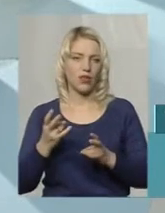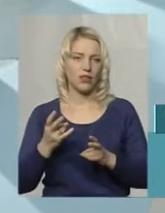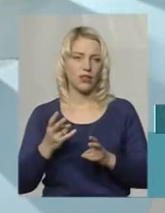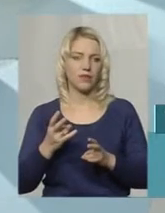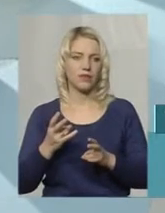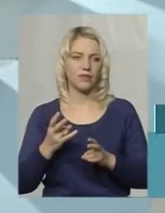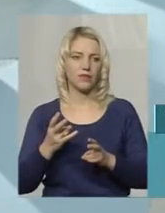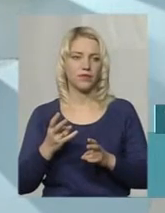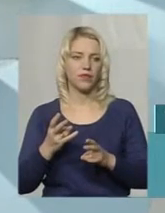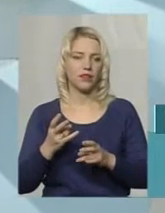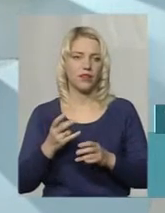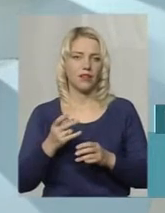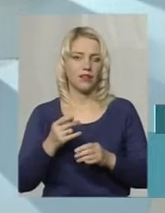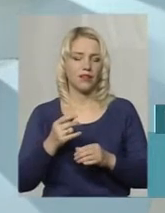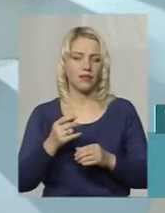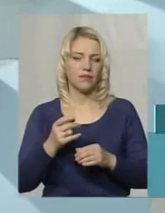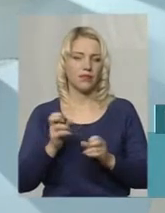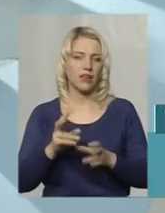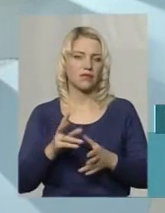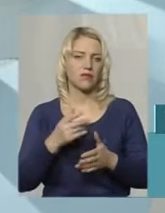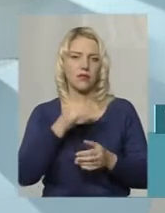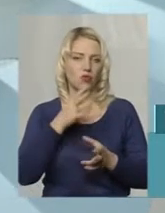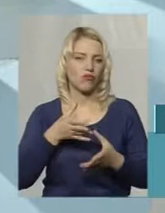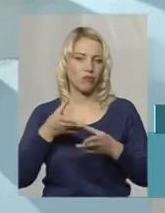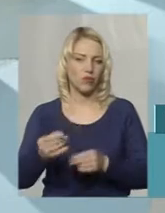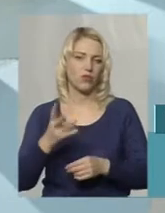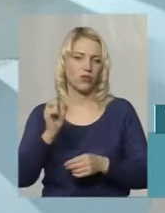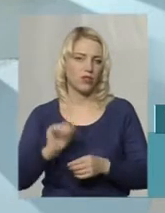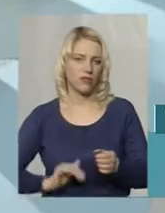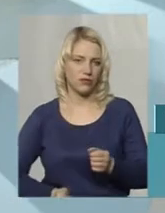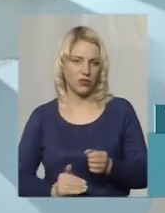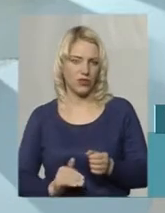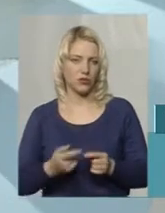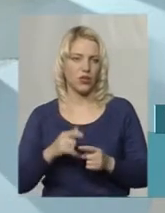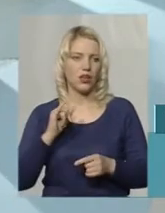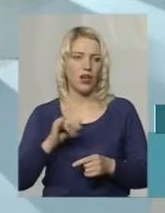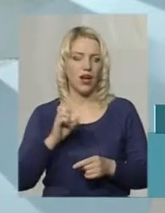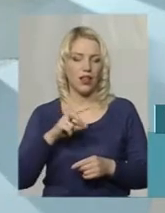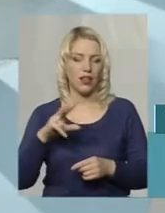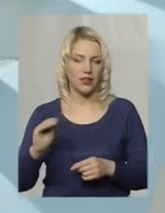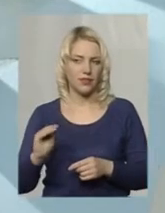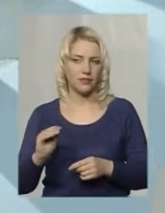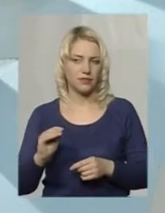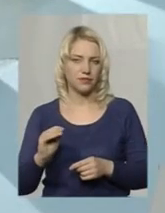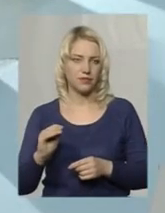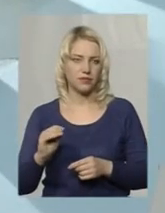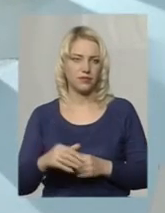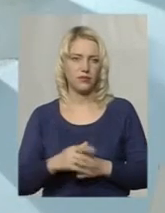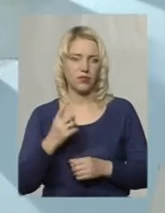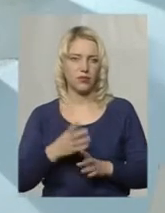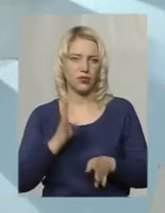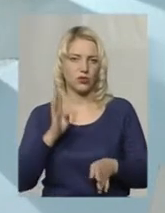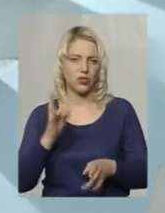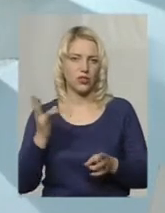посередкований вплив на забудовників, чи то недобросовісних забудовників, але в першу